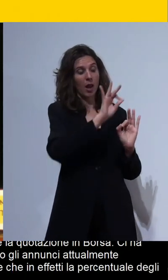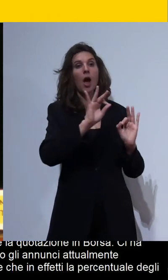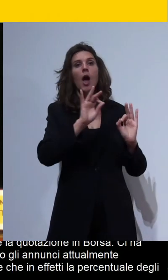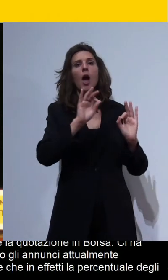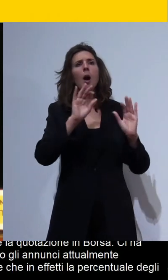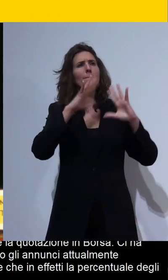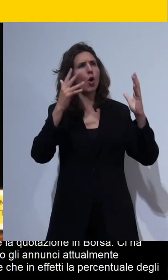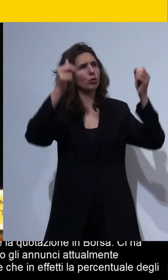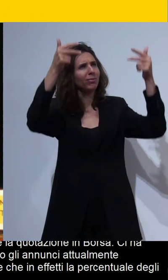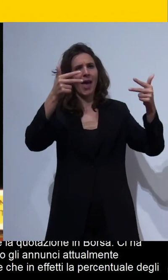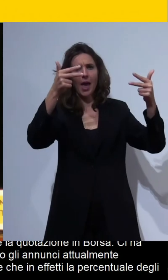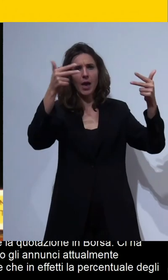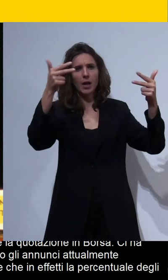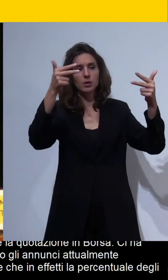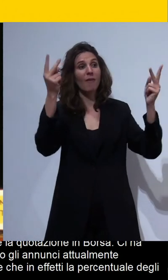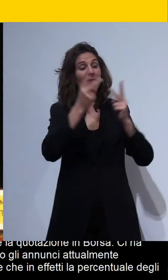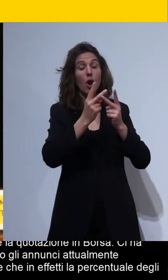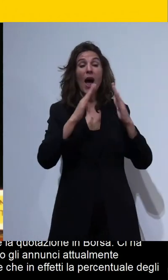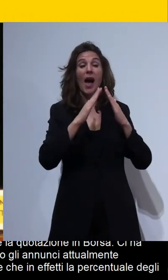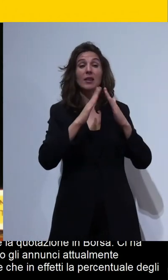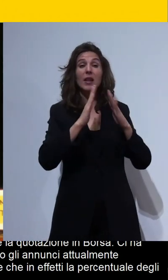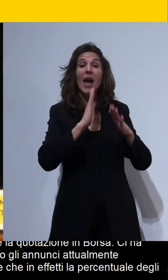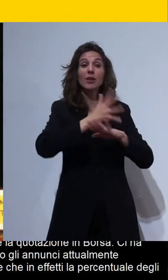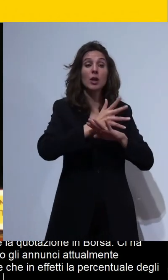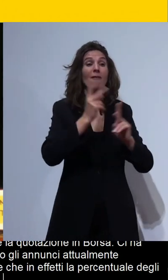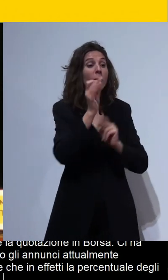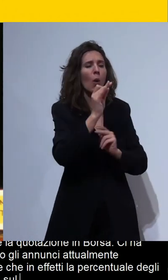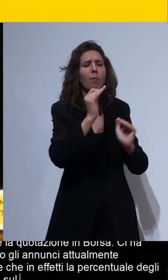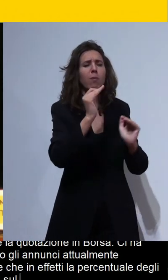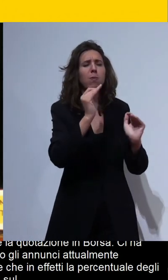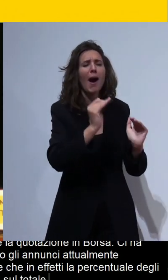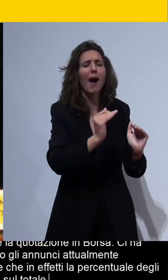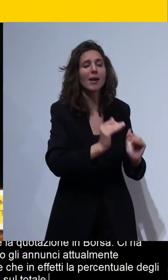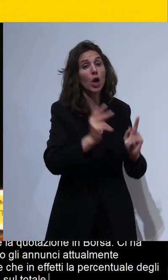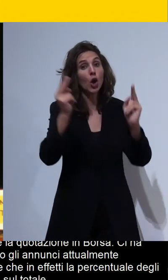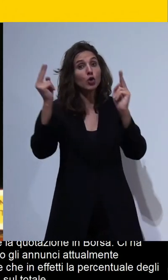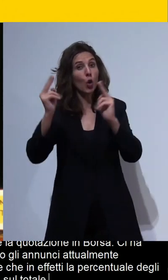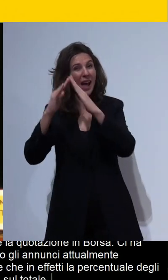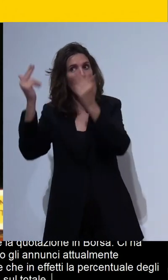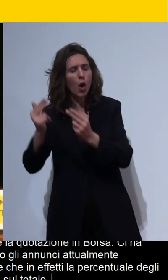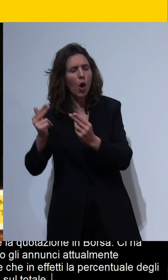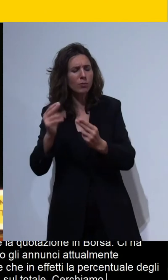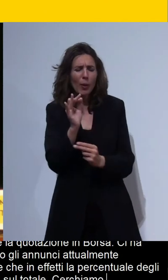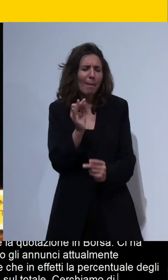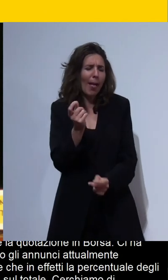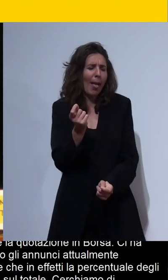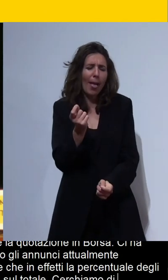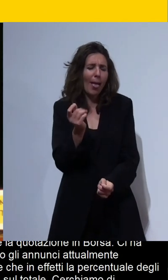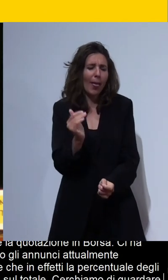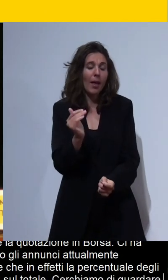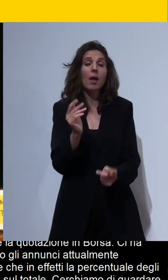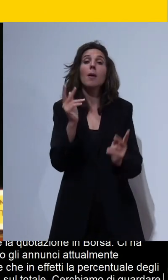mondo è bassissima bassissima ancora sul totale cerchiamo di guardare i